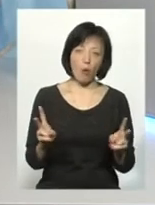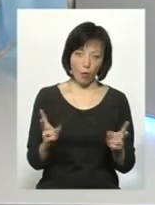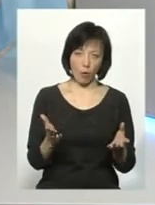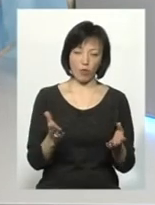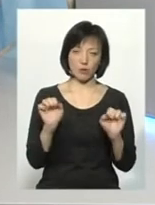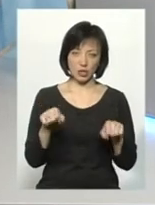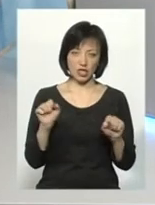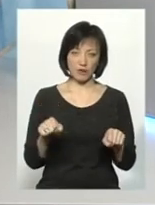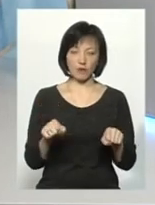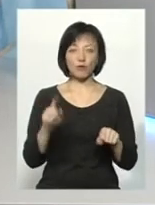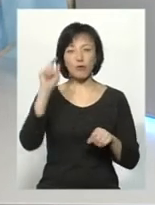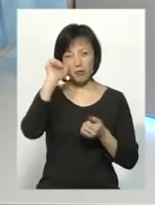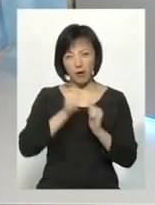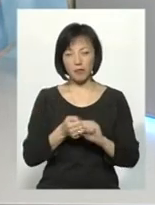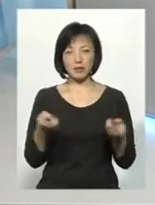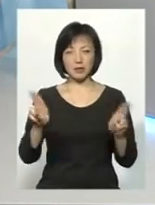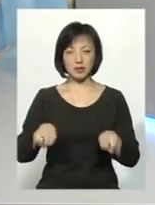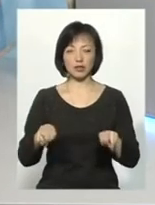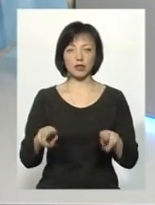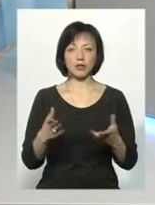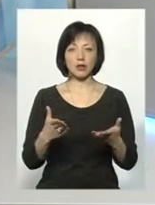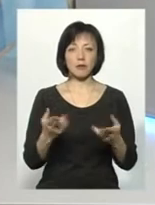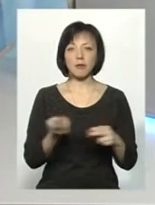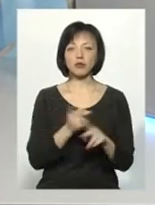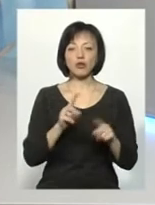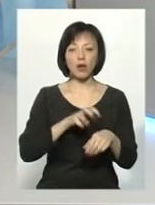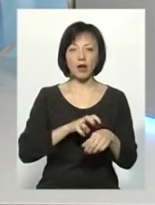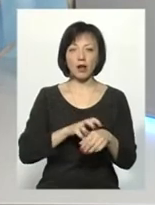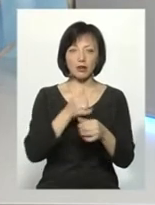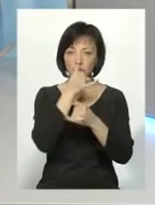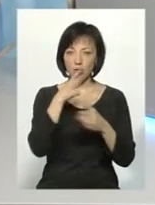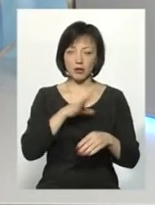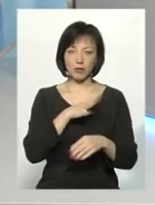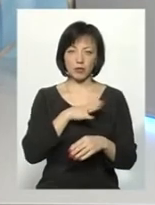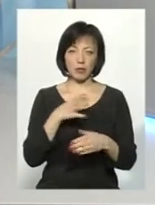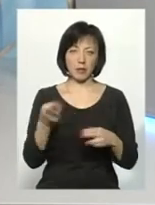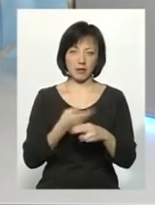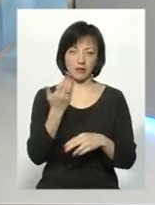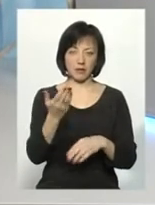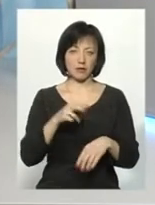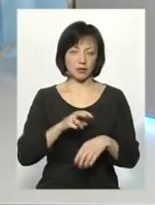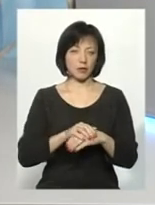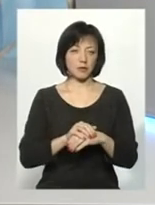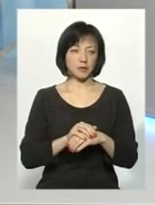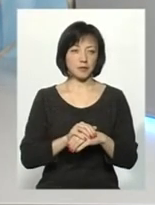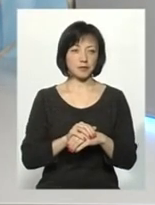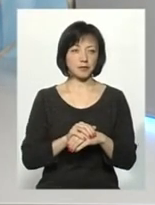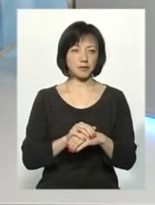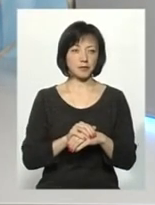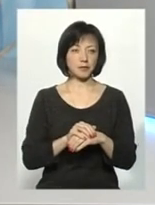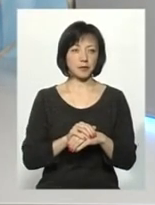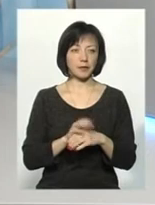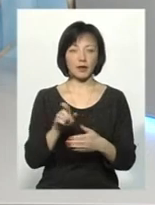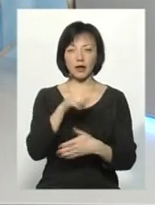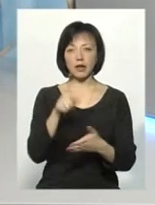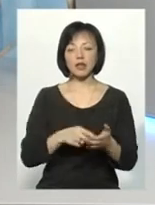таке, можливо, що в пам'яті є, прямо, без чого лікарі не могли обійтись. Дуже вам дякували. Ну, хочу сказати,